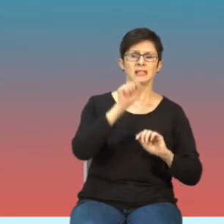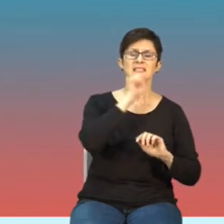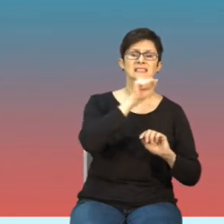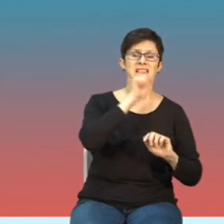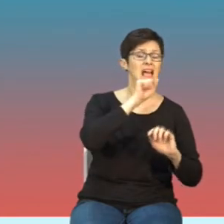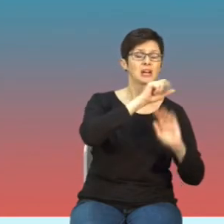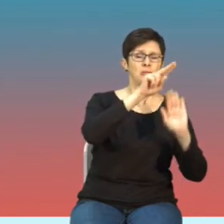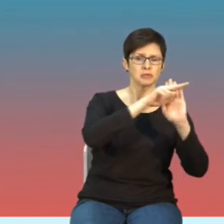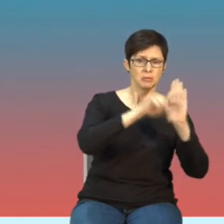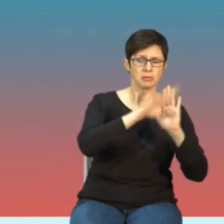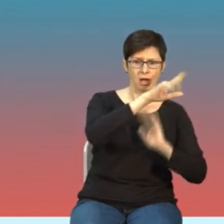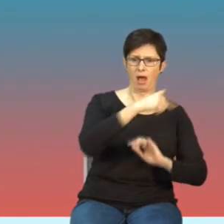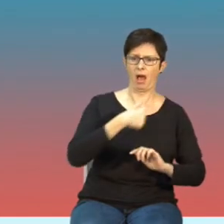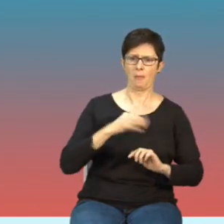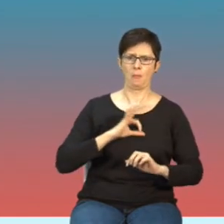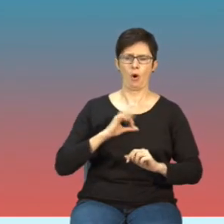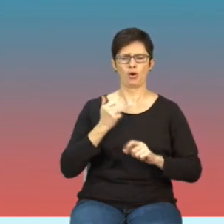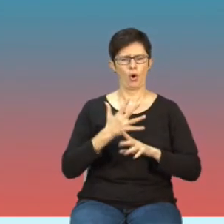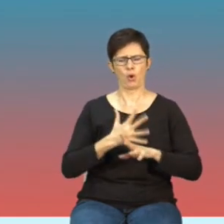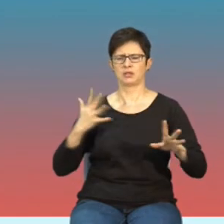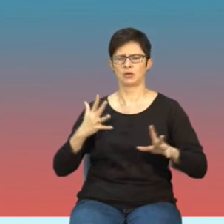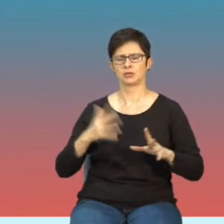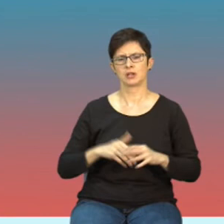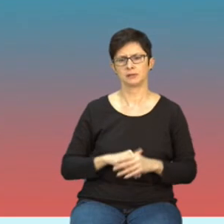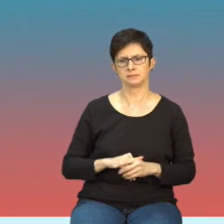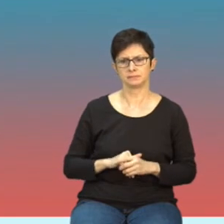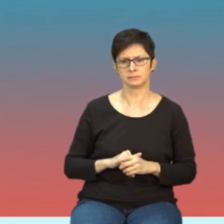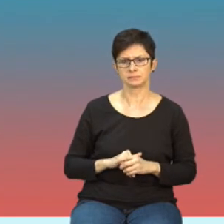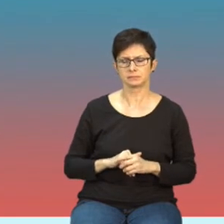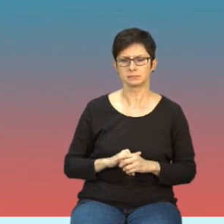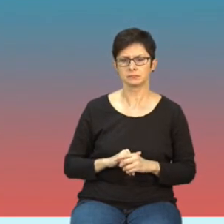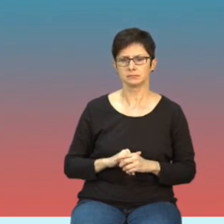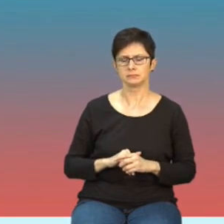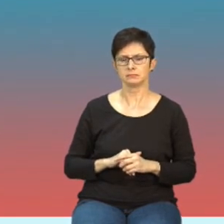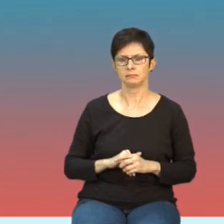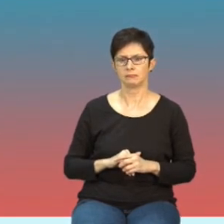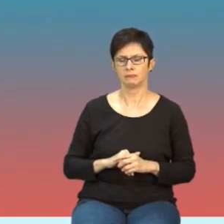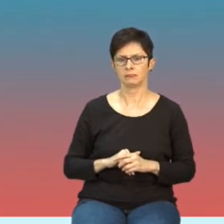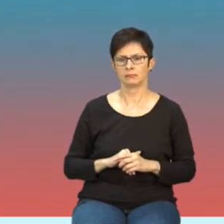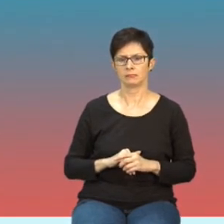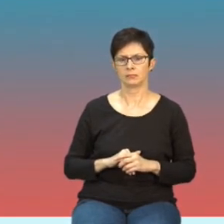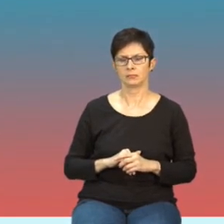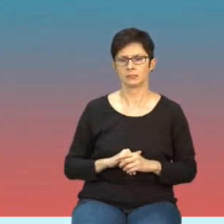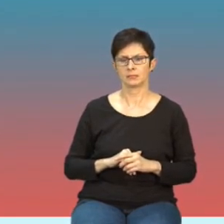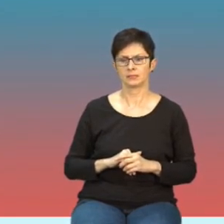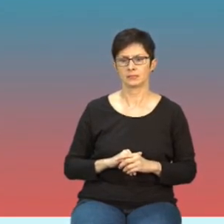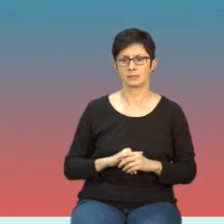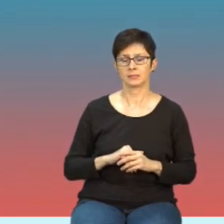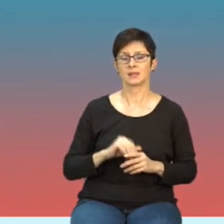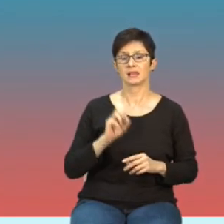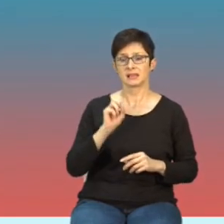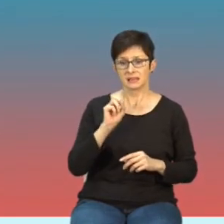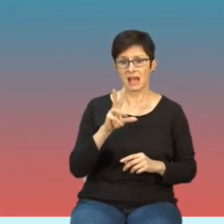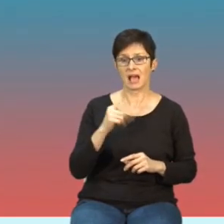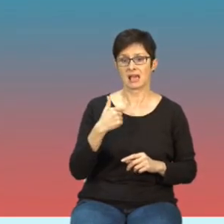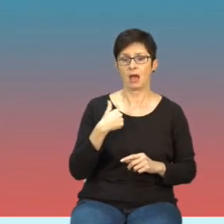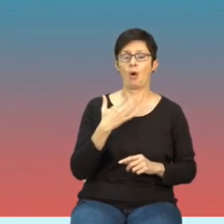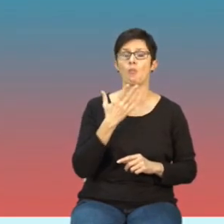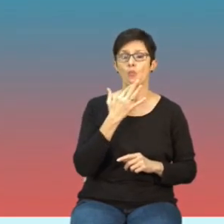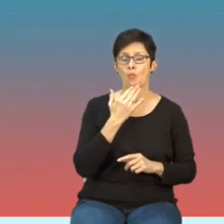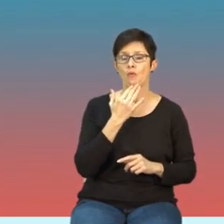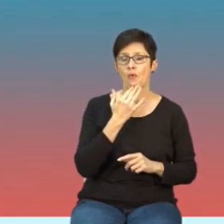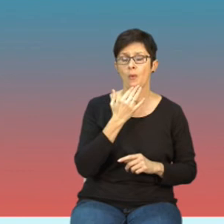i tutaj proszę państwa no w związku z tym tak jak powiedziałem no